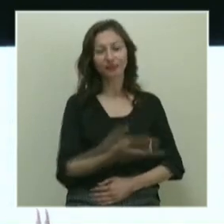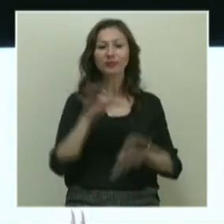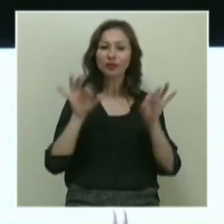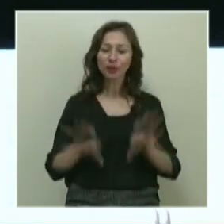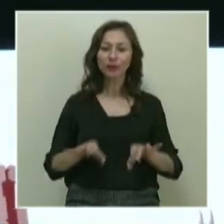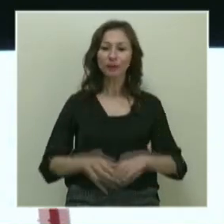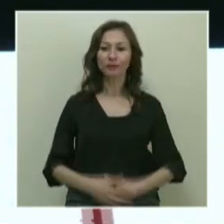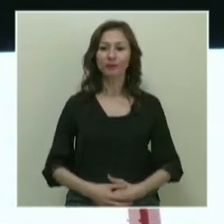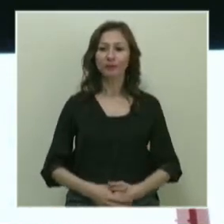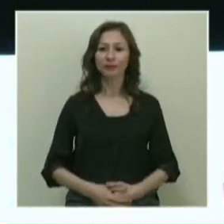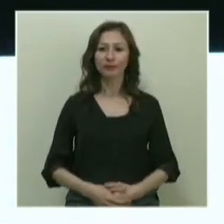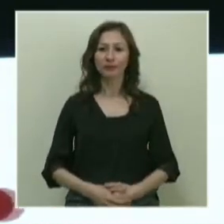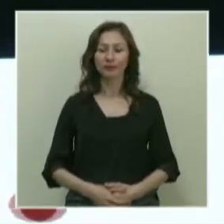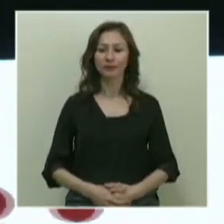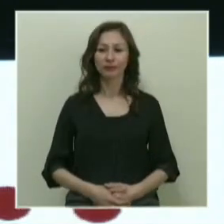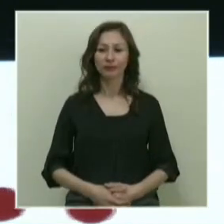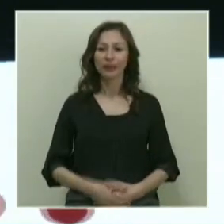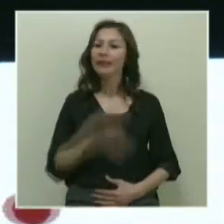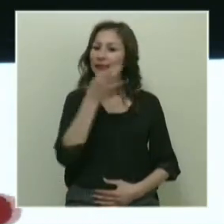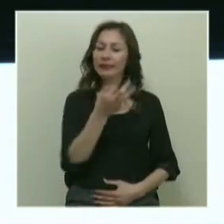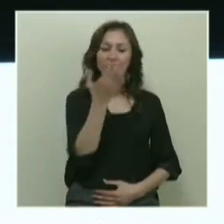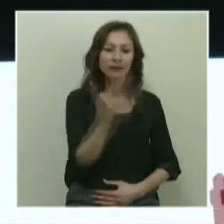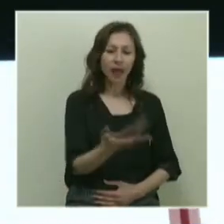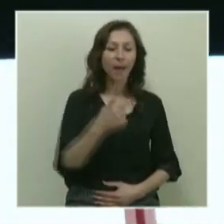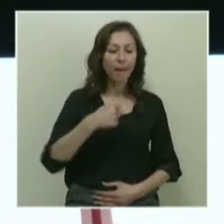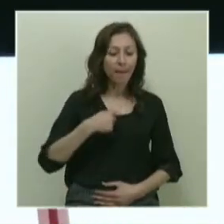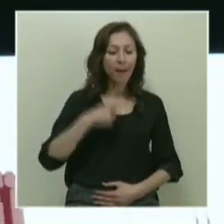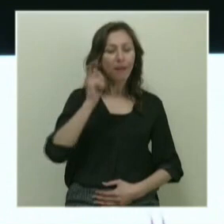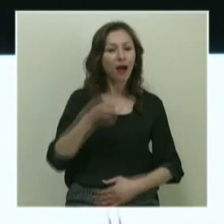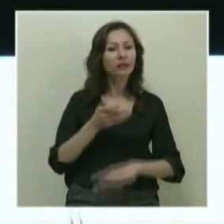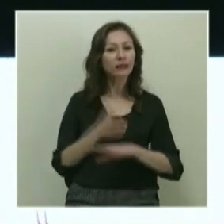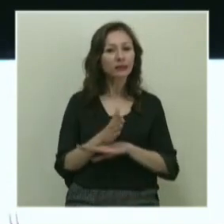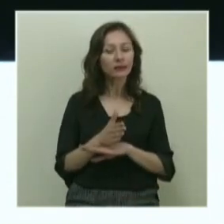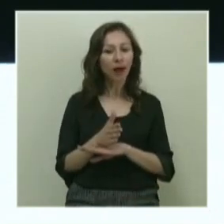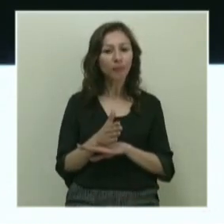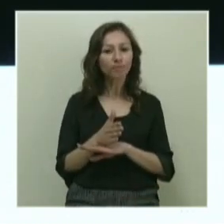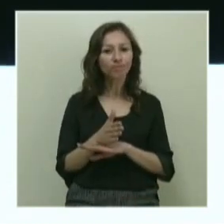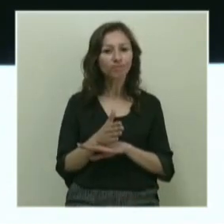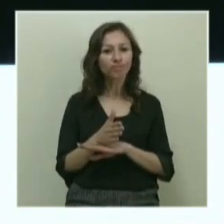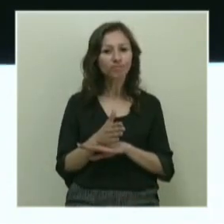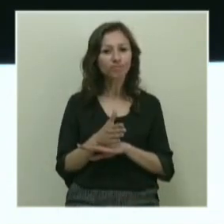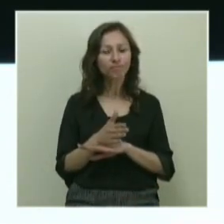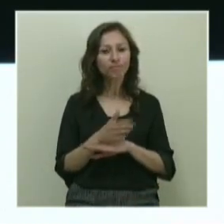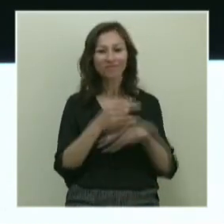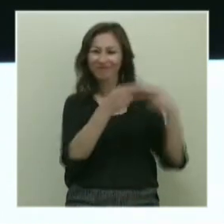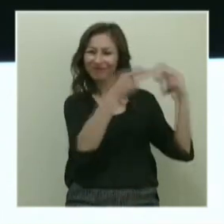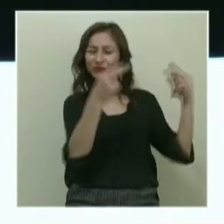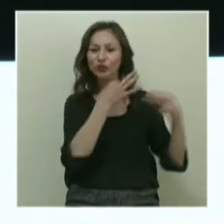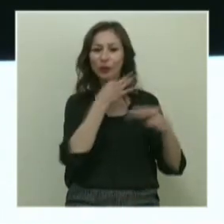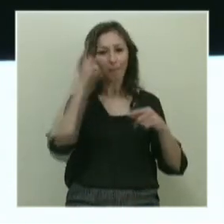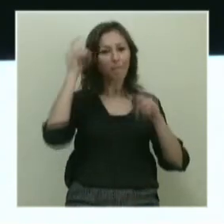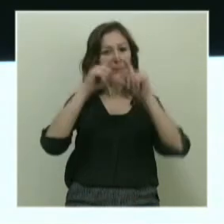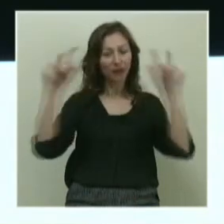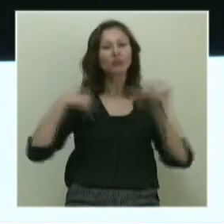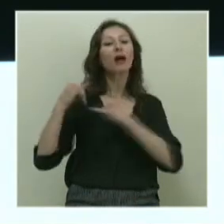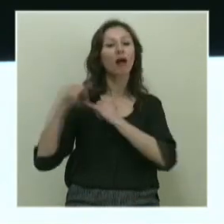izninizle benim aslında, yansıtabilirseniz aslında aynı, başlığımız da